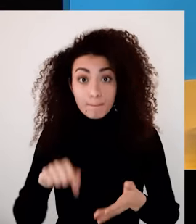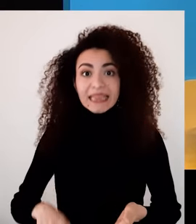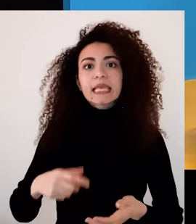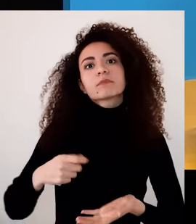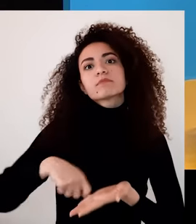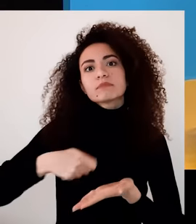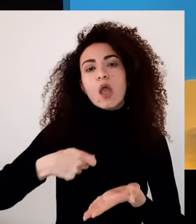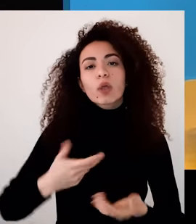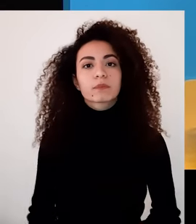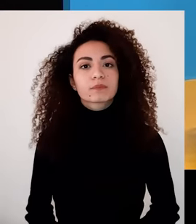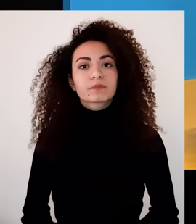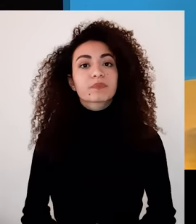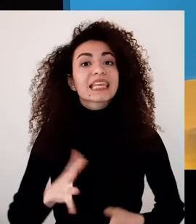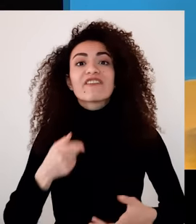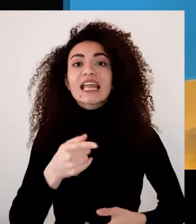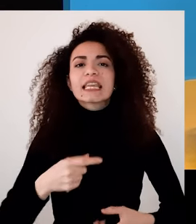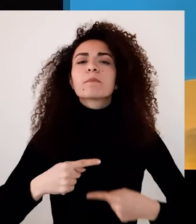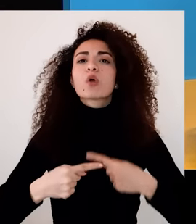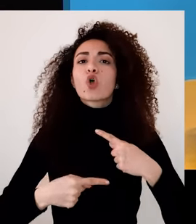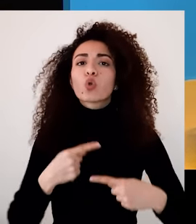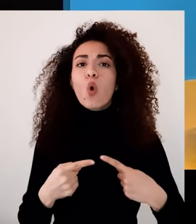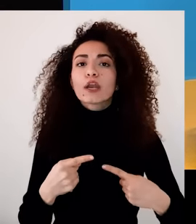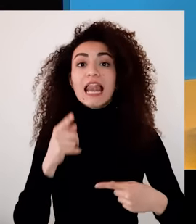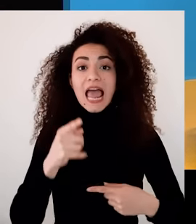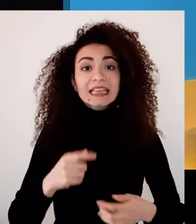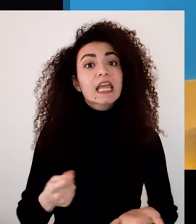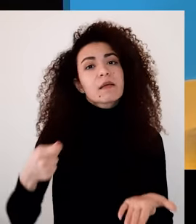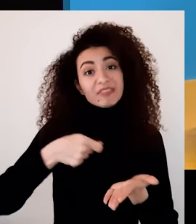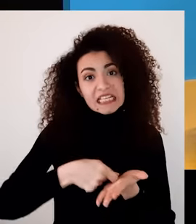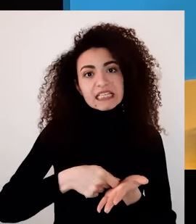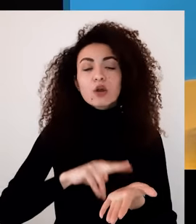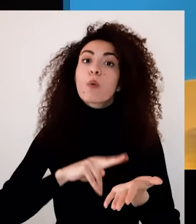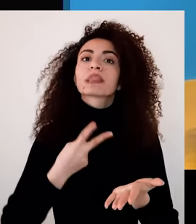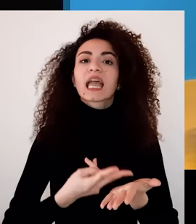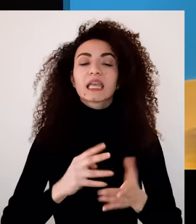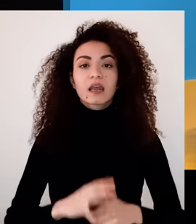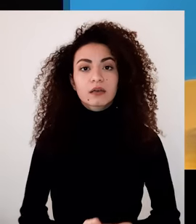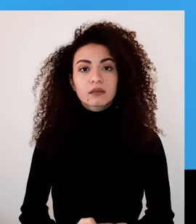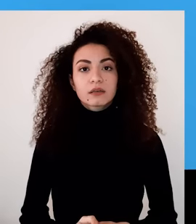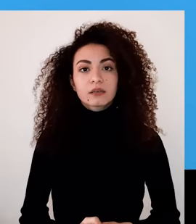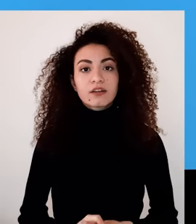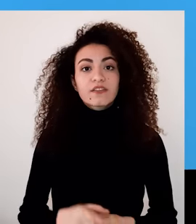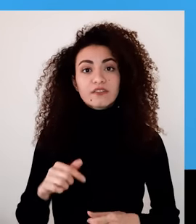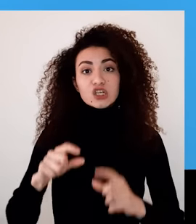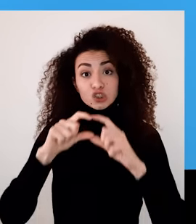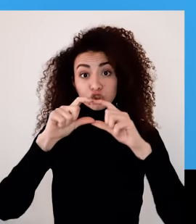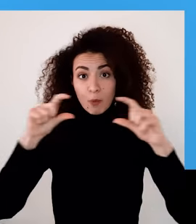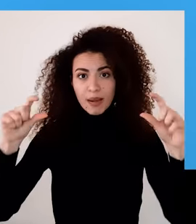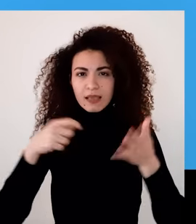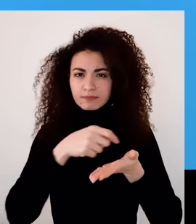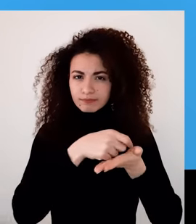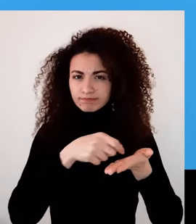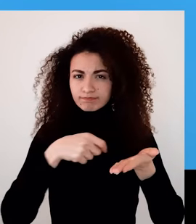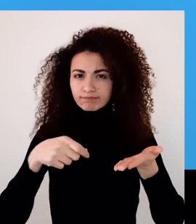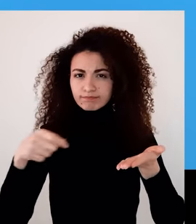تخلقيه أو التوصل إليه فكيف ممكن أن تلعب دور فاعل بخلق هالحال ممكن أن تستعيني